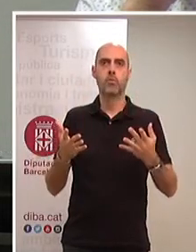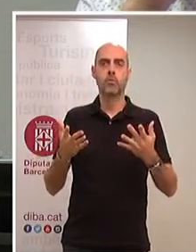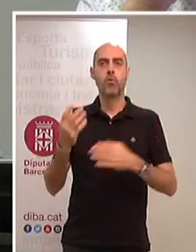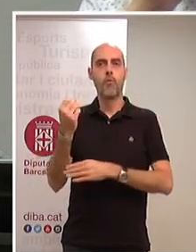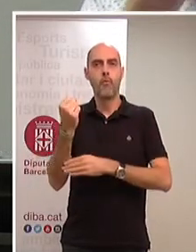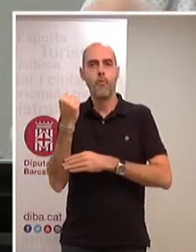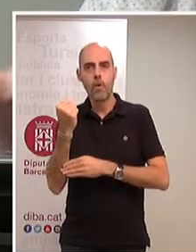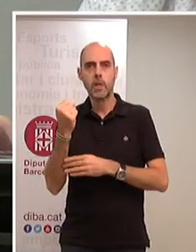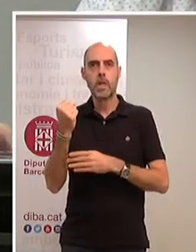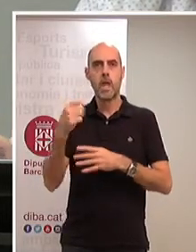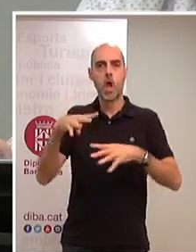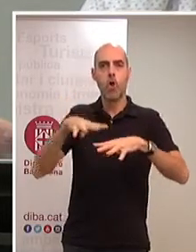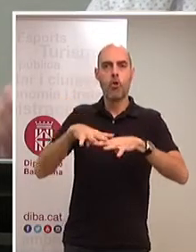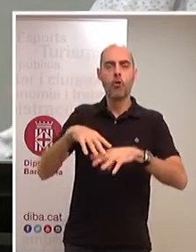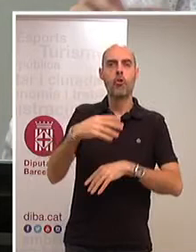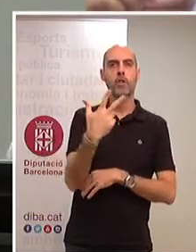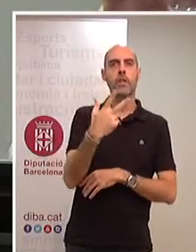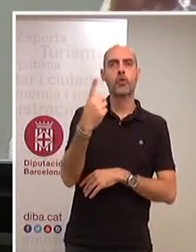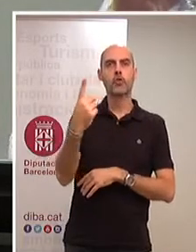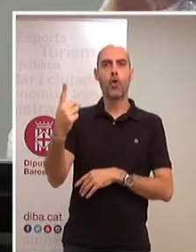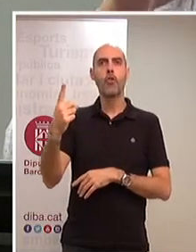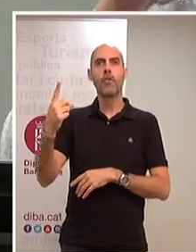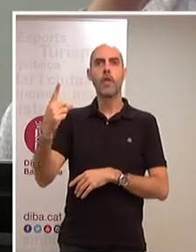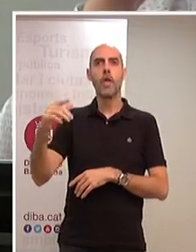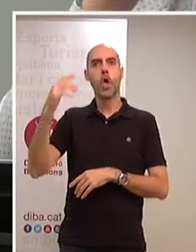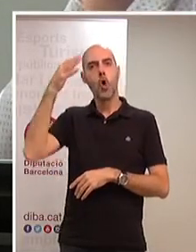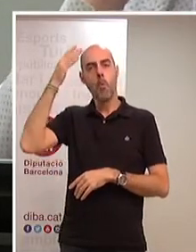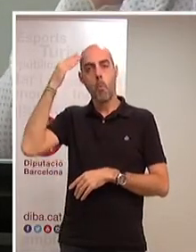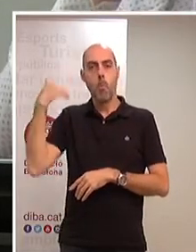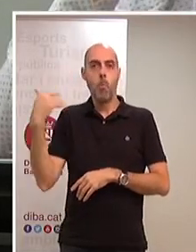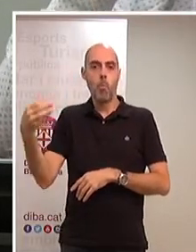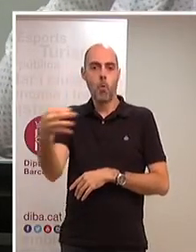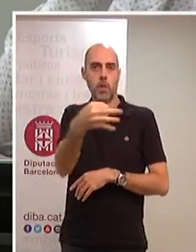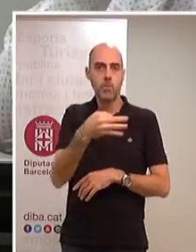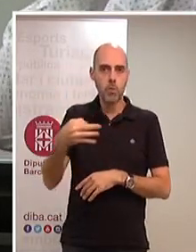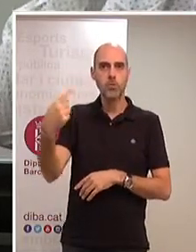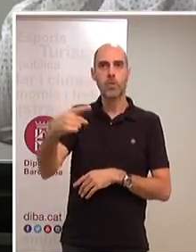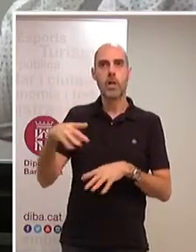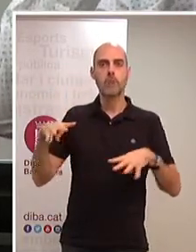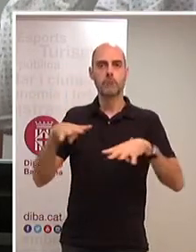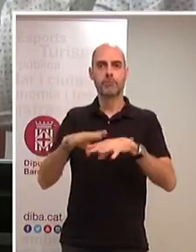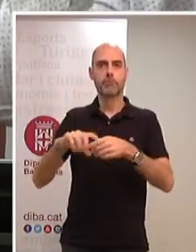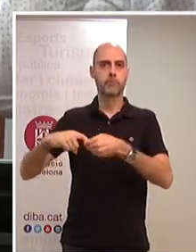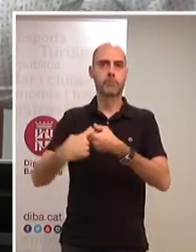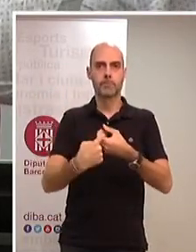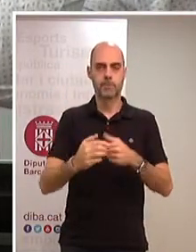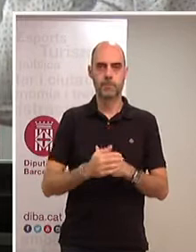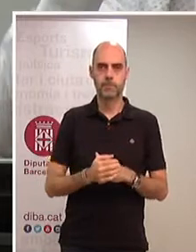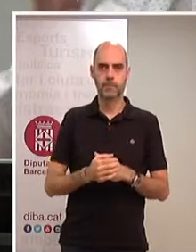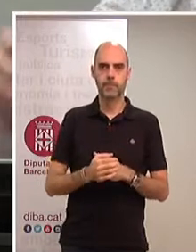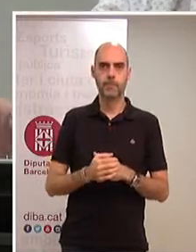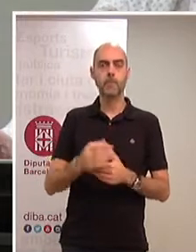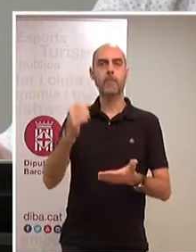cohesió dels 311 municipis que conformen la nostra demarcació. L'empremta del treball d'aquesta